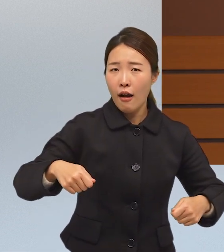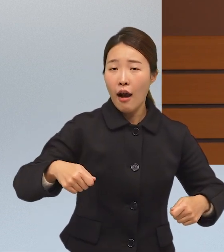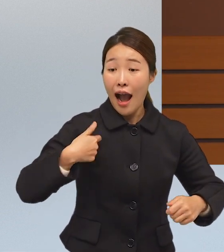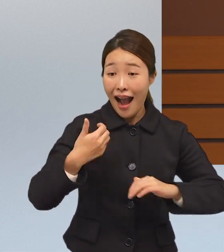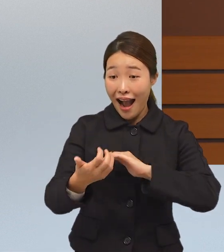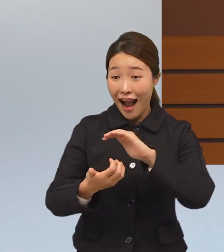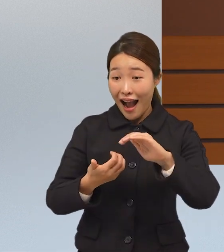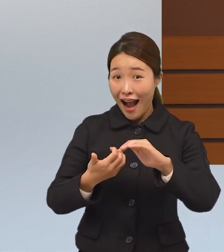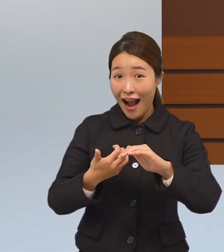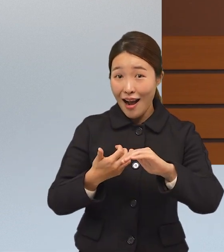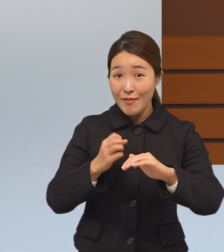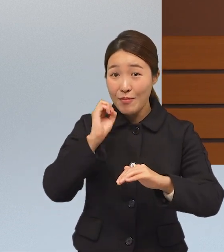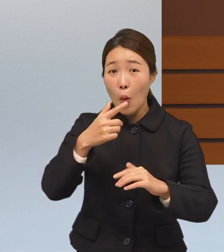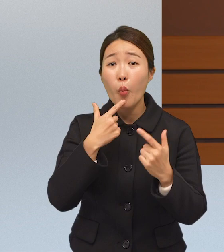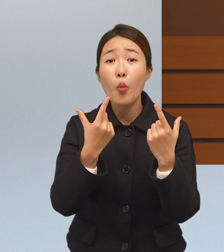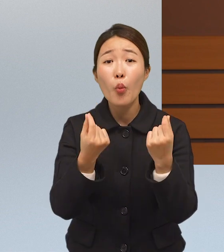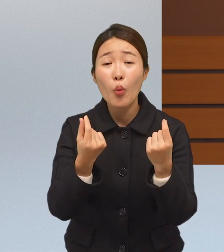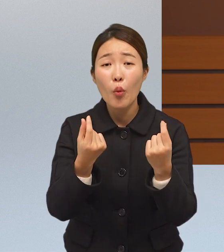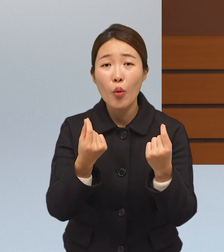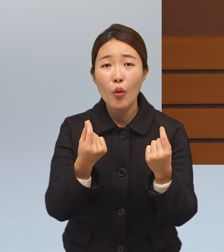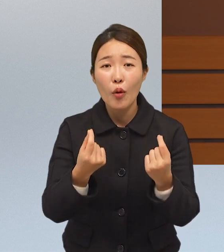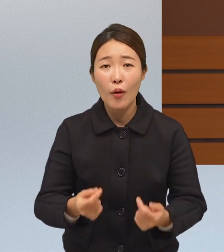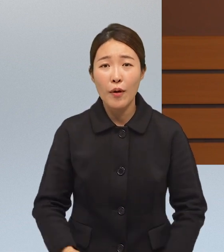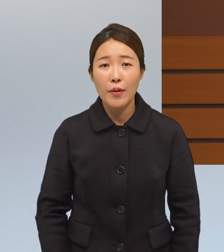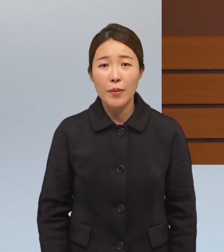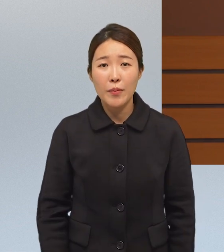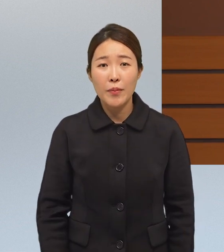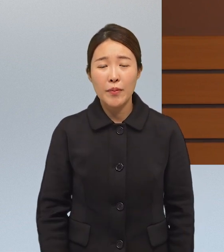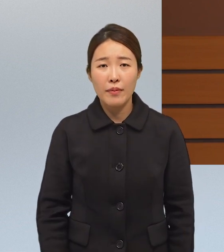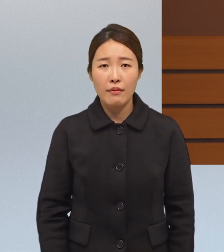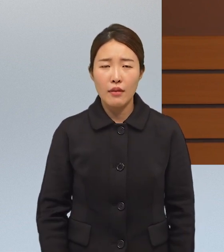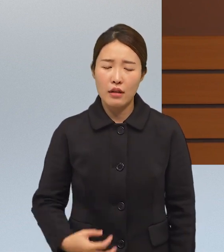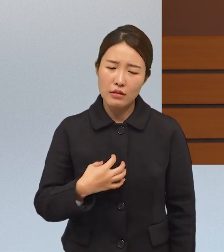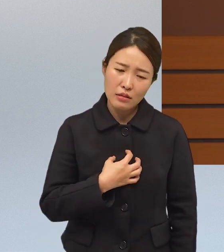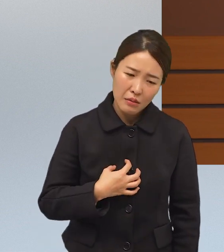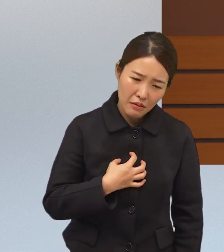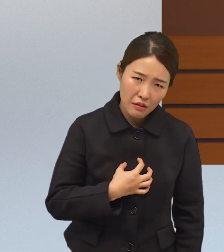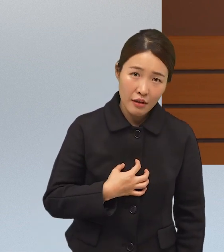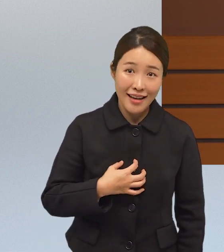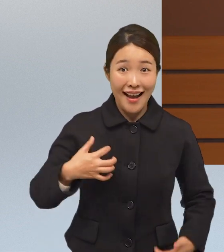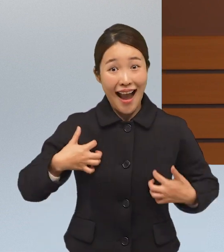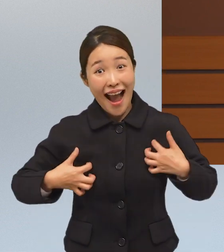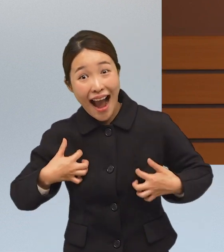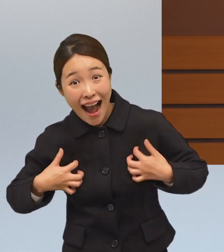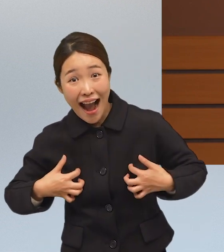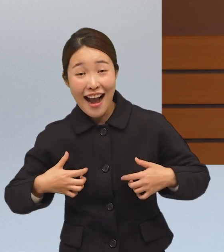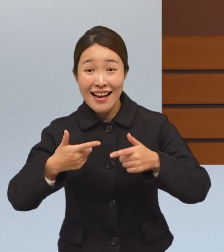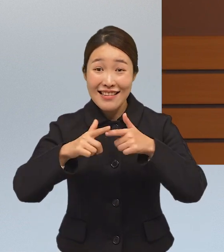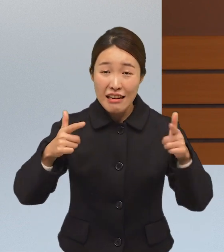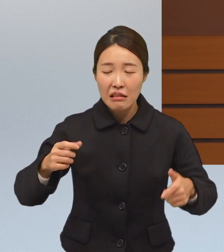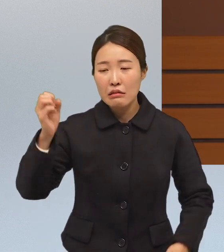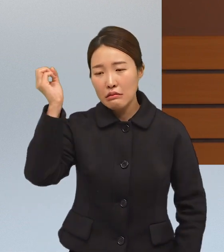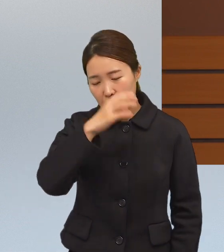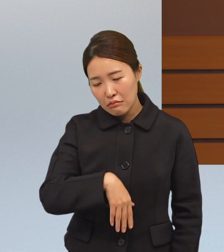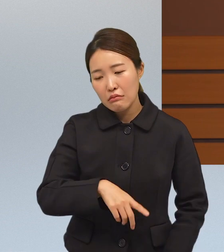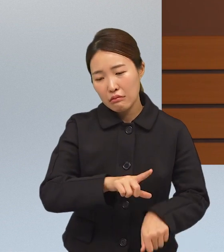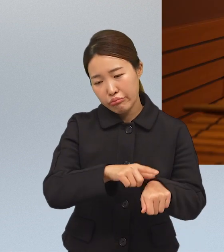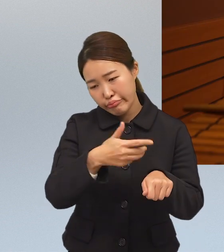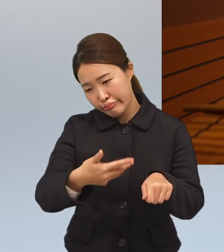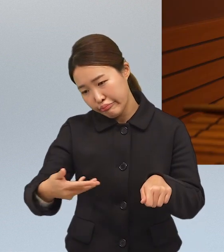할까요? 그래서 그렇게 해서 아까 말씀하셨던 것처럼 뭔가 기쁨과 슬픔과 이런 것들을